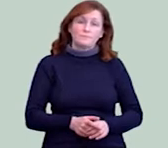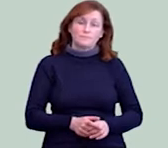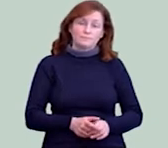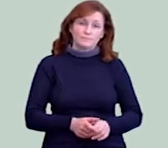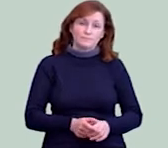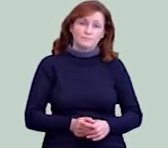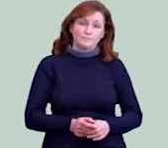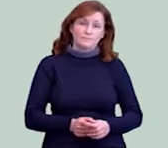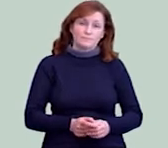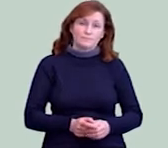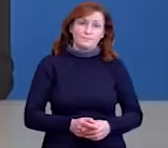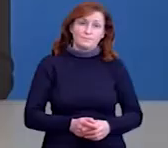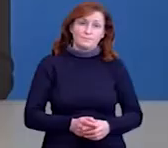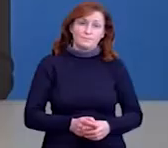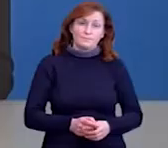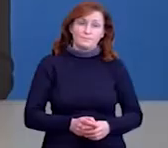на Суспільному.